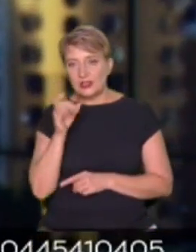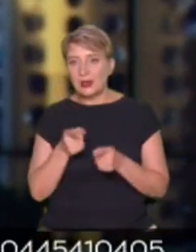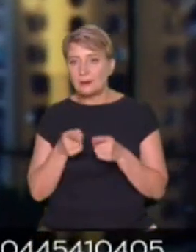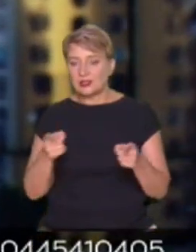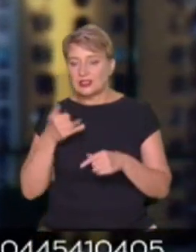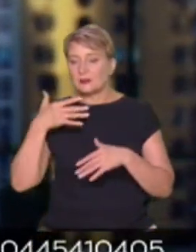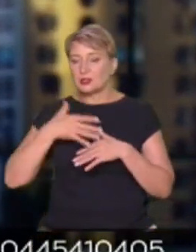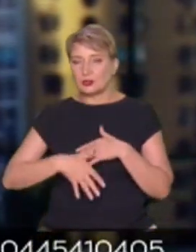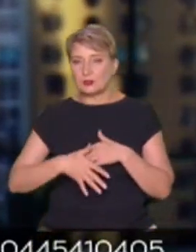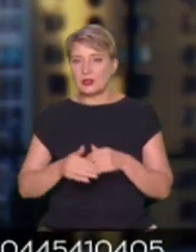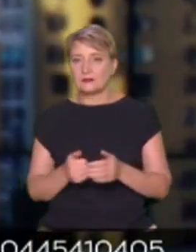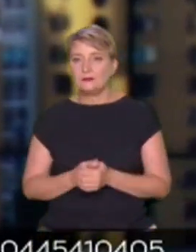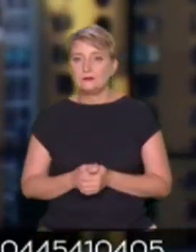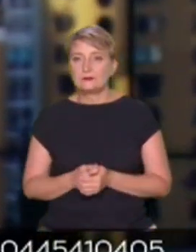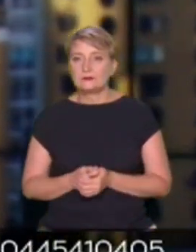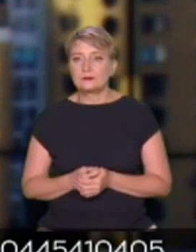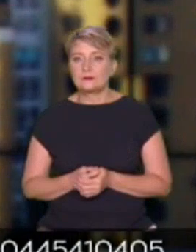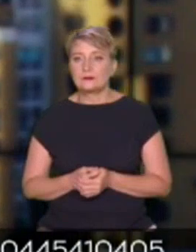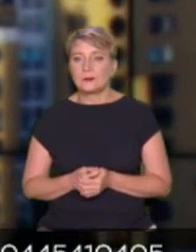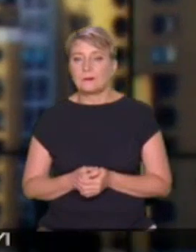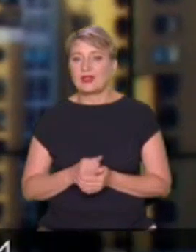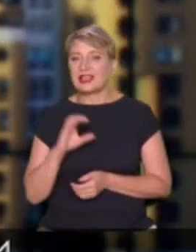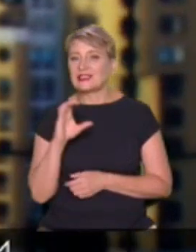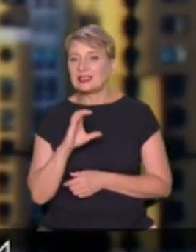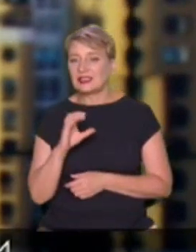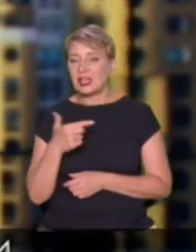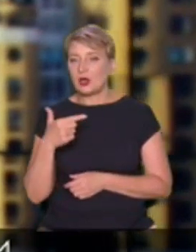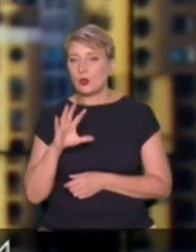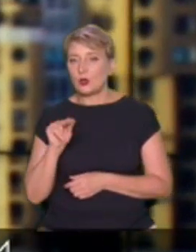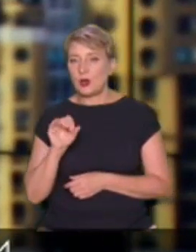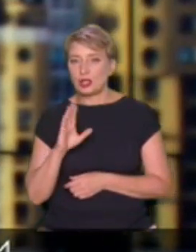включення. Перший освітній омбудсмен України Сергій Горбачов з нами був на зв'язку.